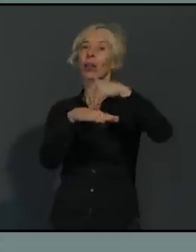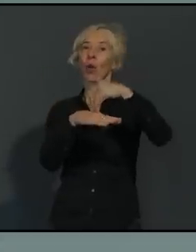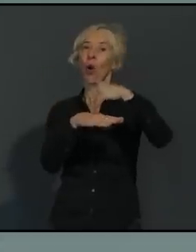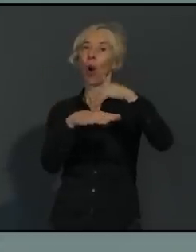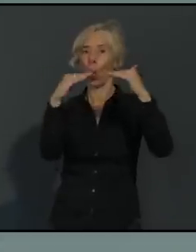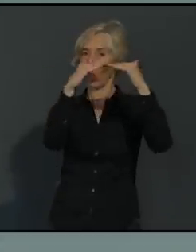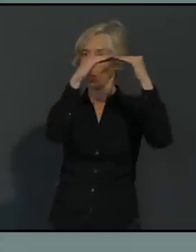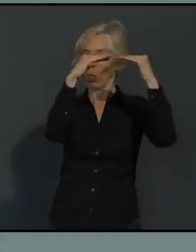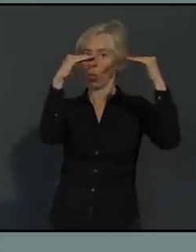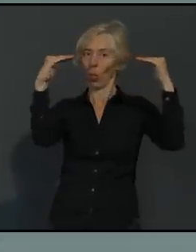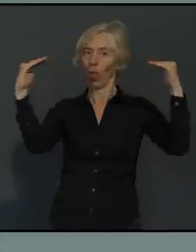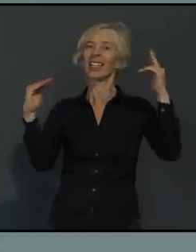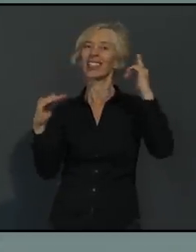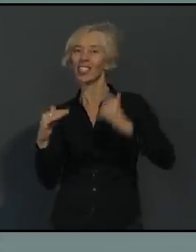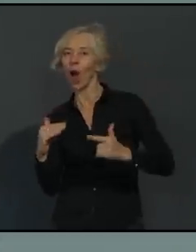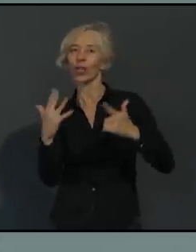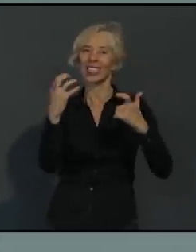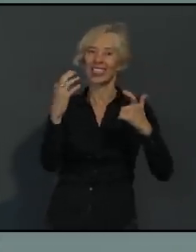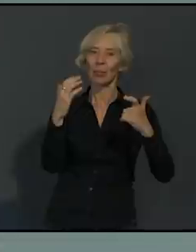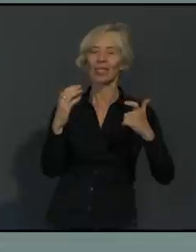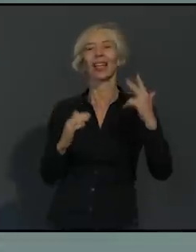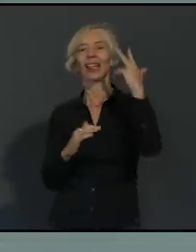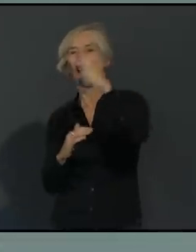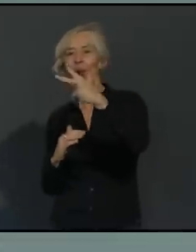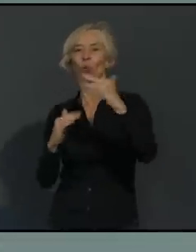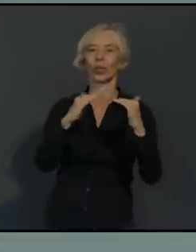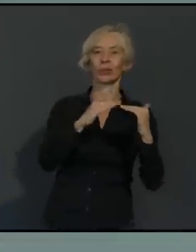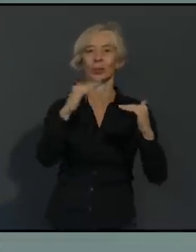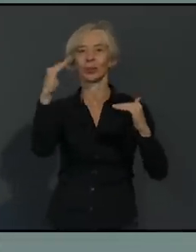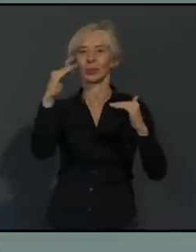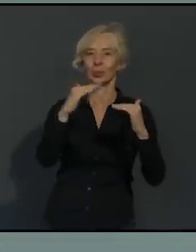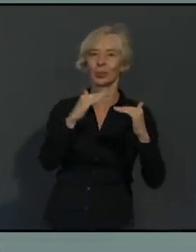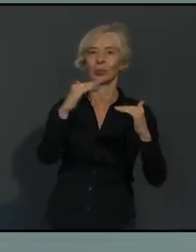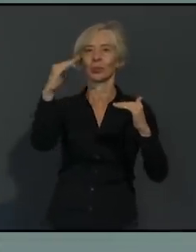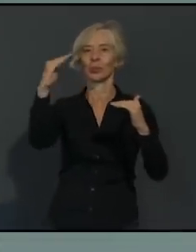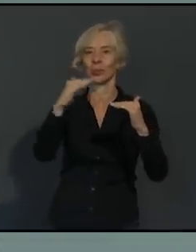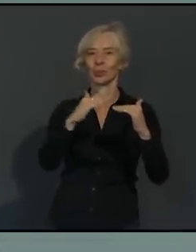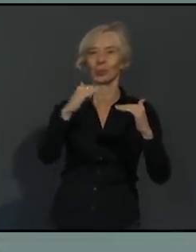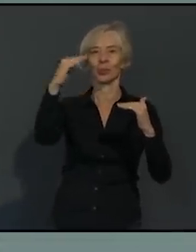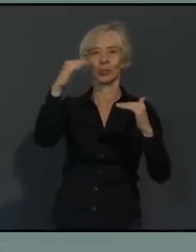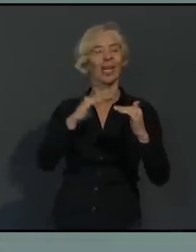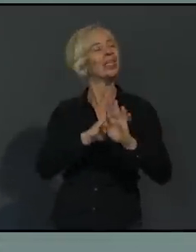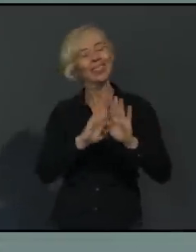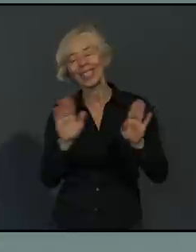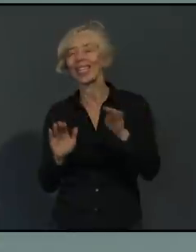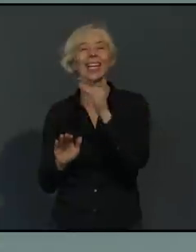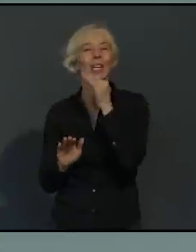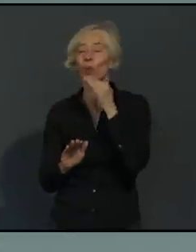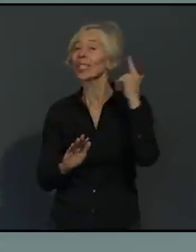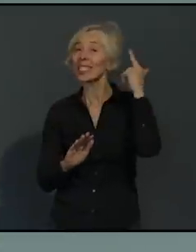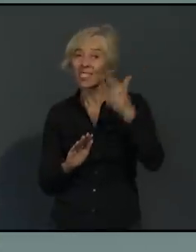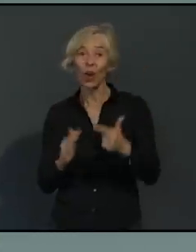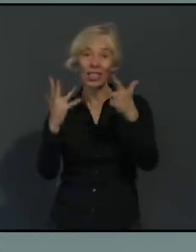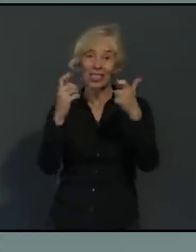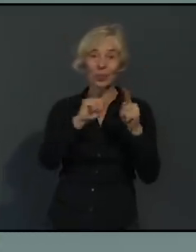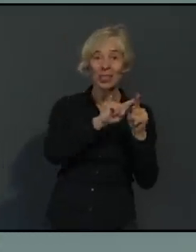pendelt. Aber wie gesagt, das haben, das reicht nicht. Dieses Plateau, alle Virologen sagen, das reicht nicht, sondern